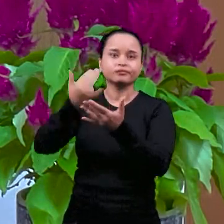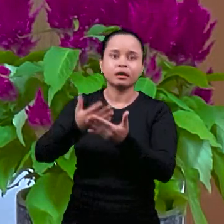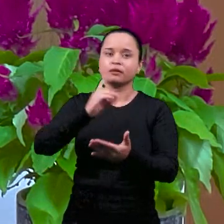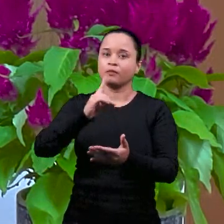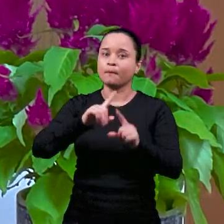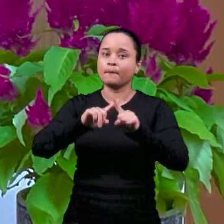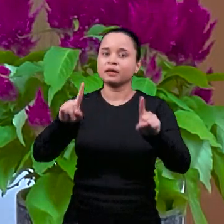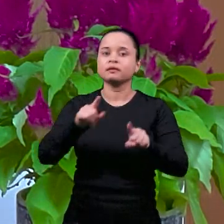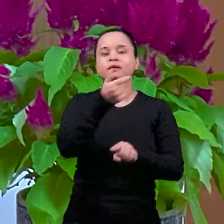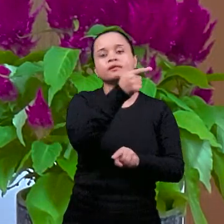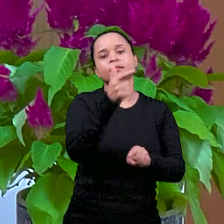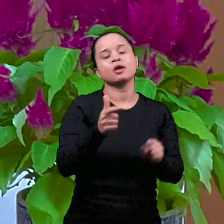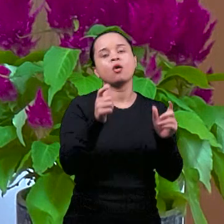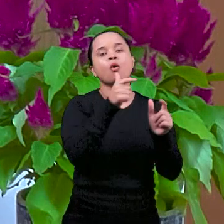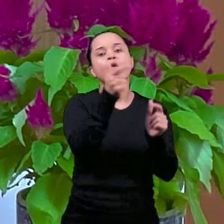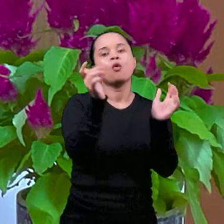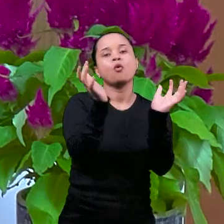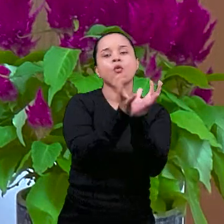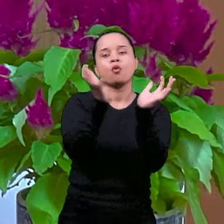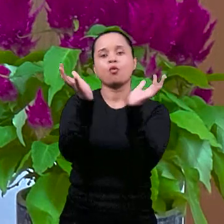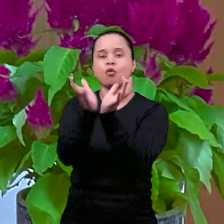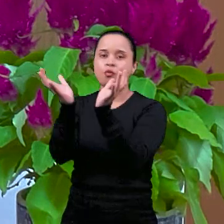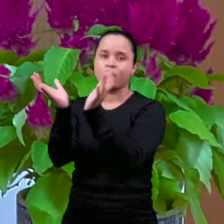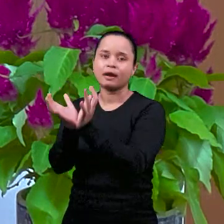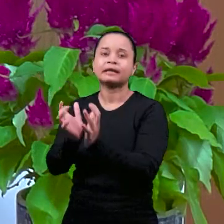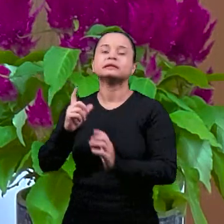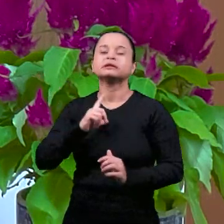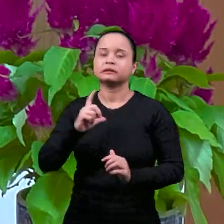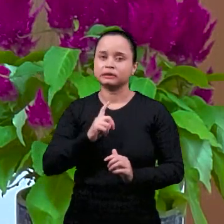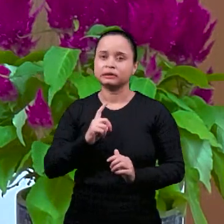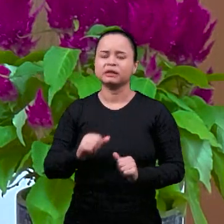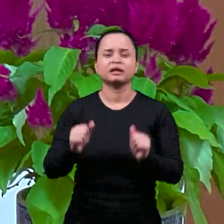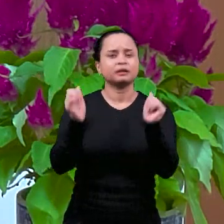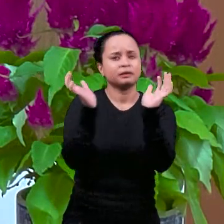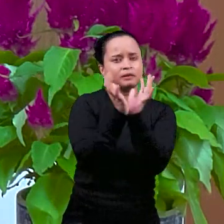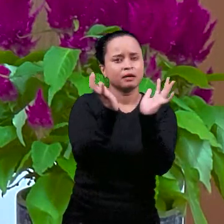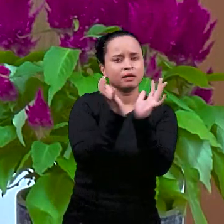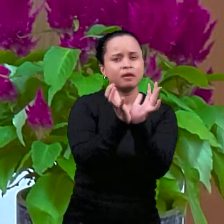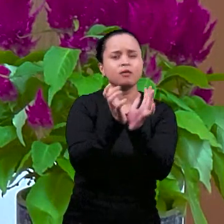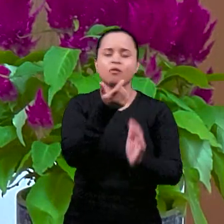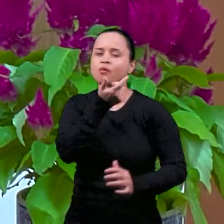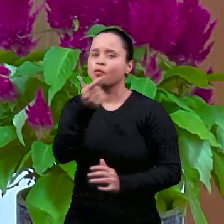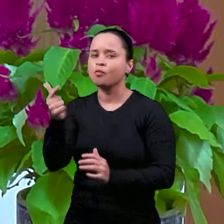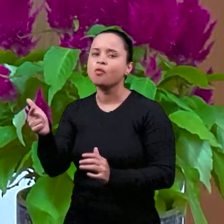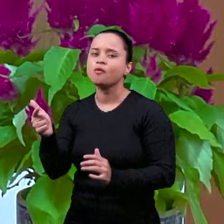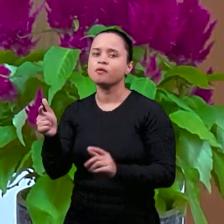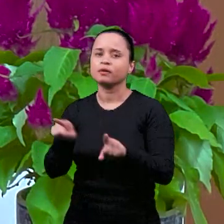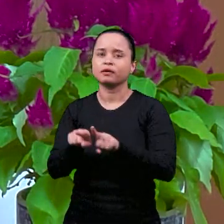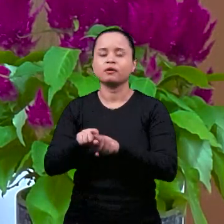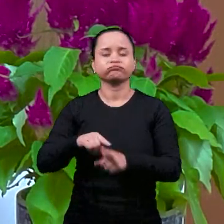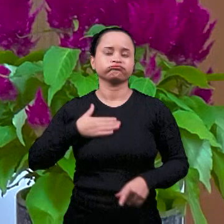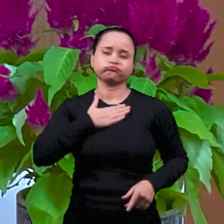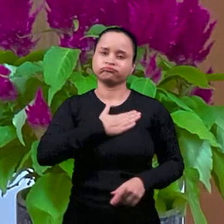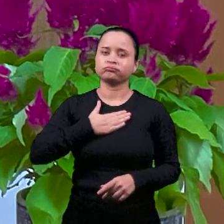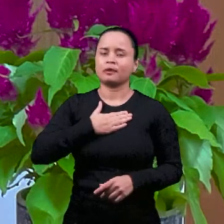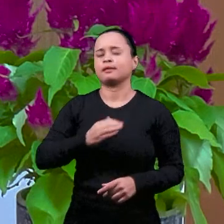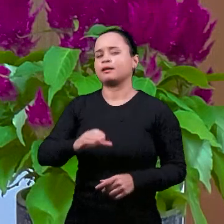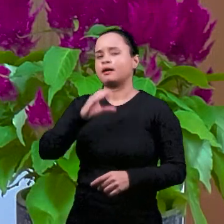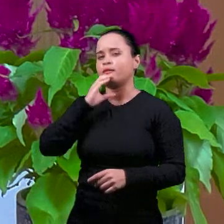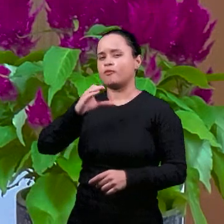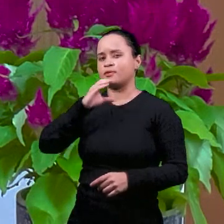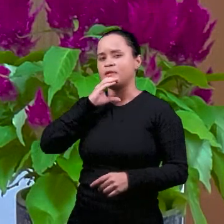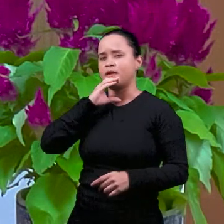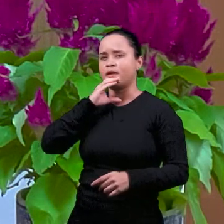но не только стоицизм, были и другие группы, которым нравилось это